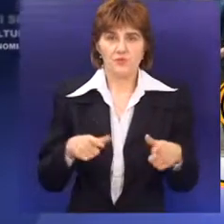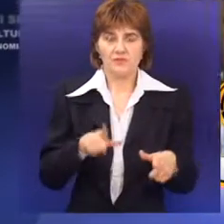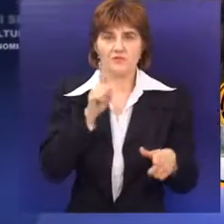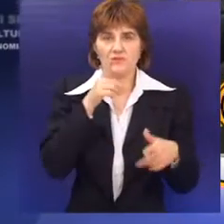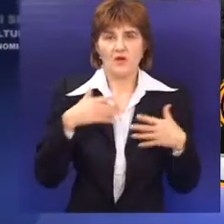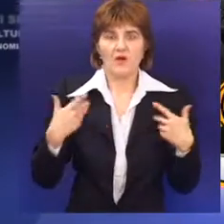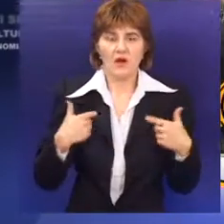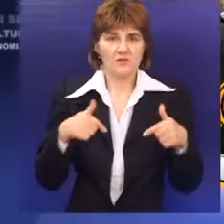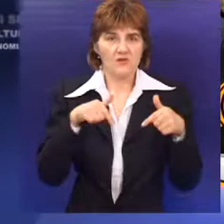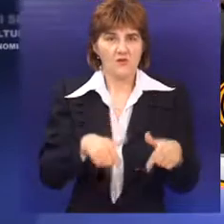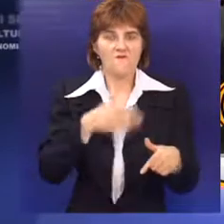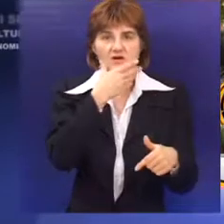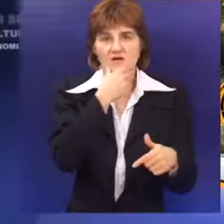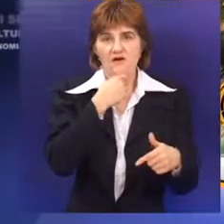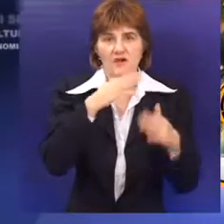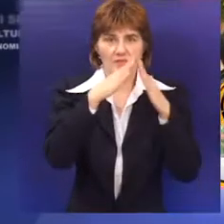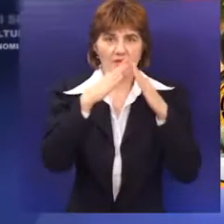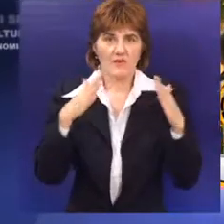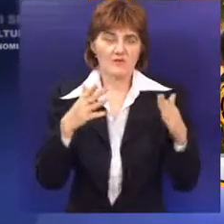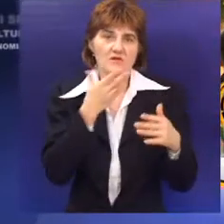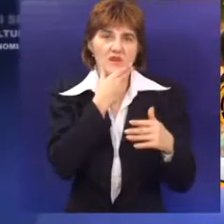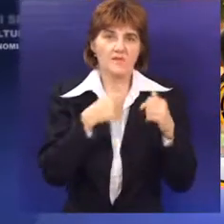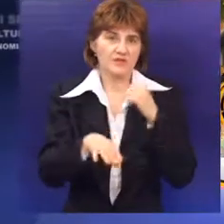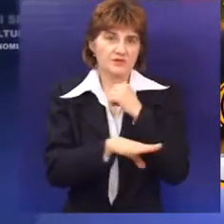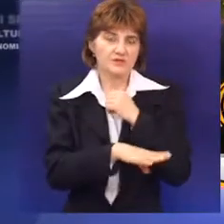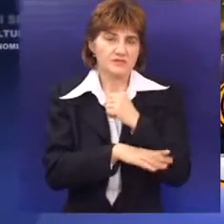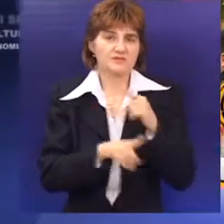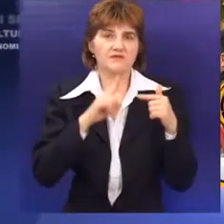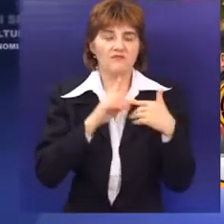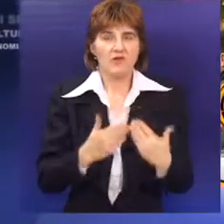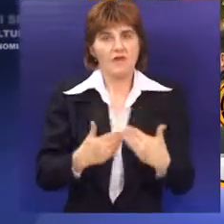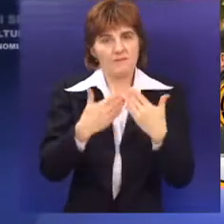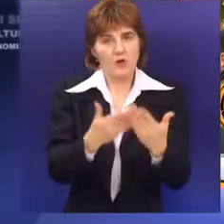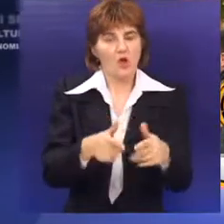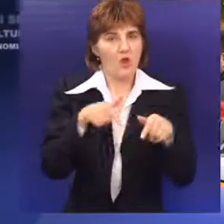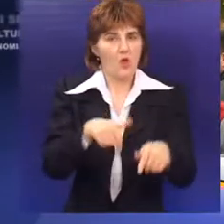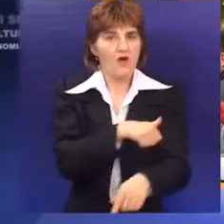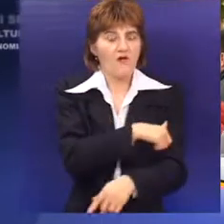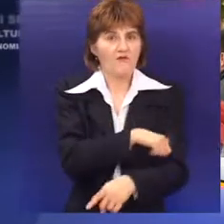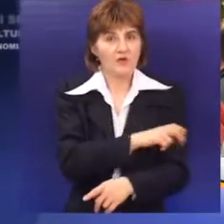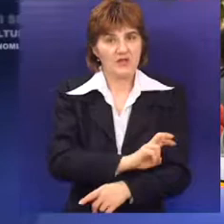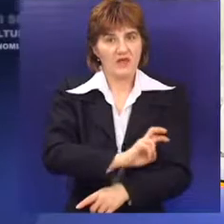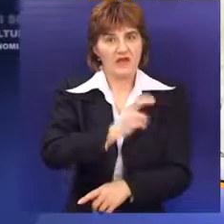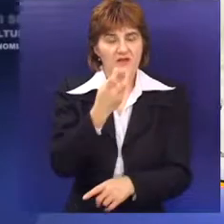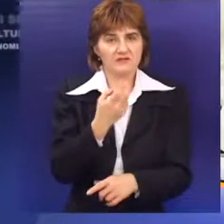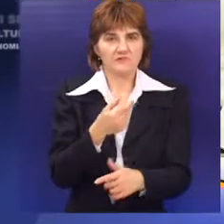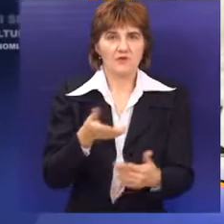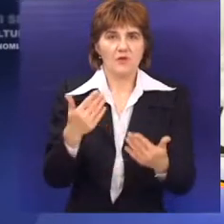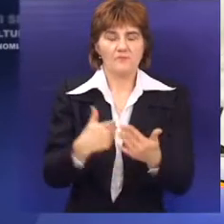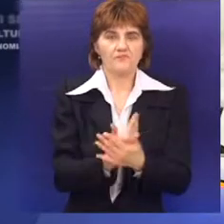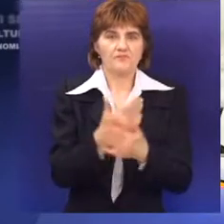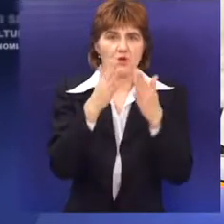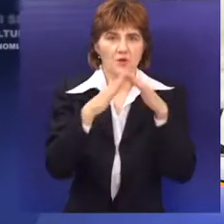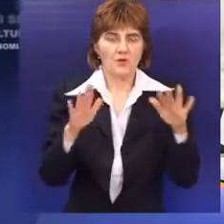oduševljeni Winterfestom. Dopada im se izgled drvenih kućica kao i ponuda koja je ove godine raznovrsnija. Pored